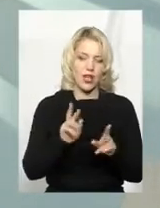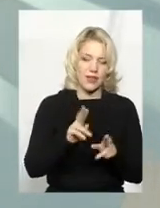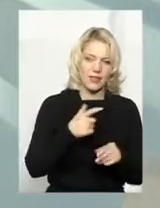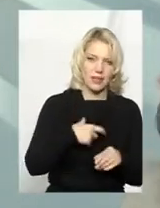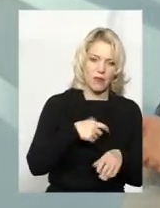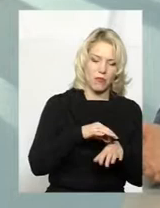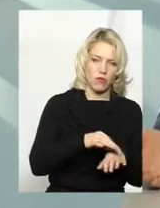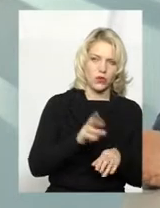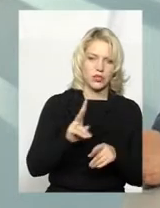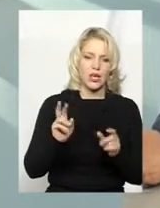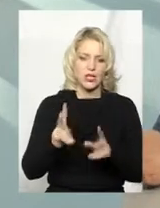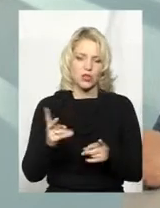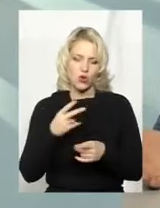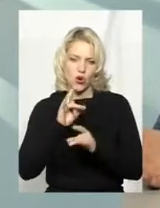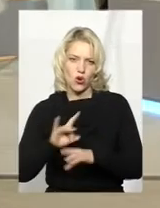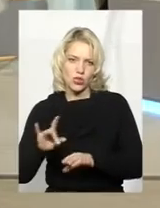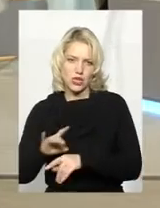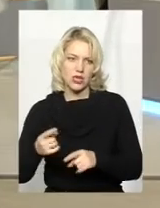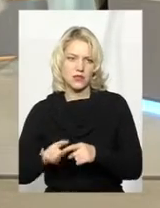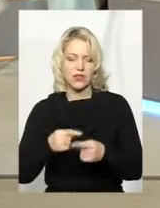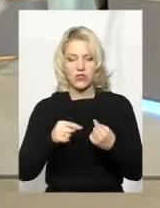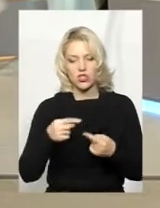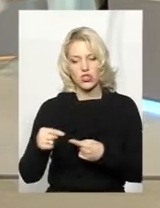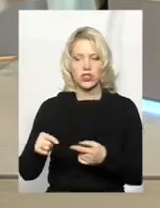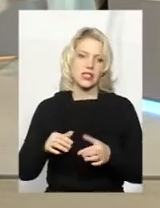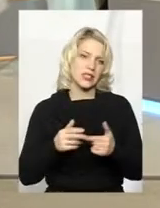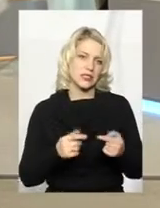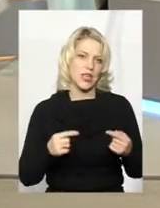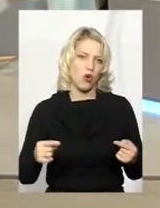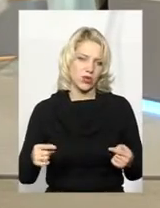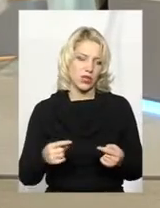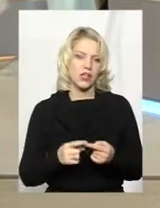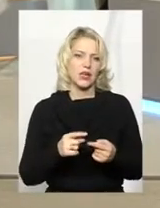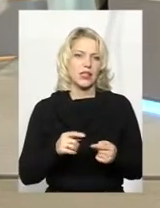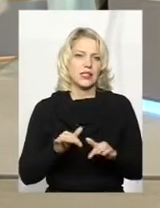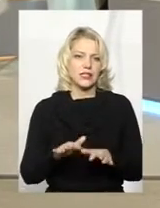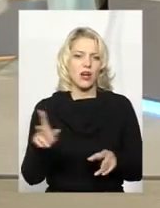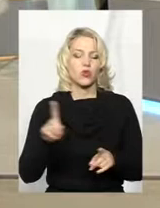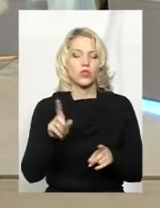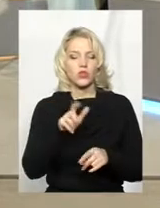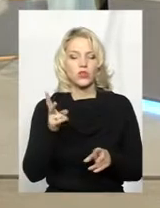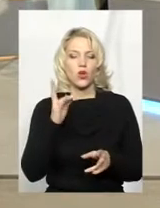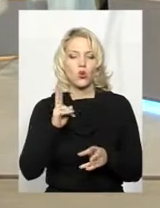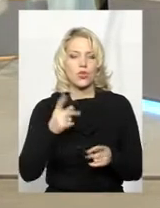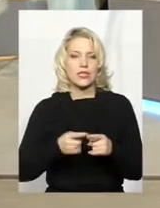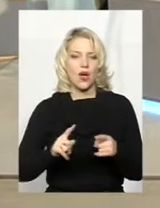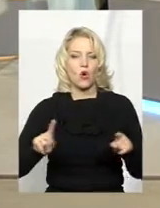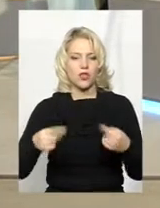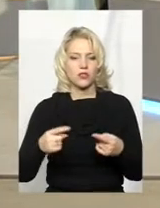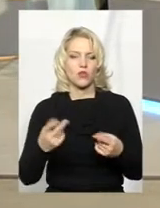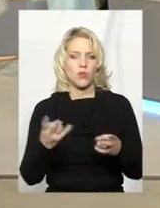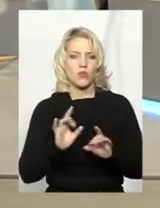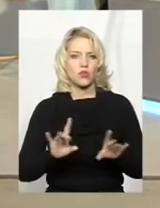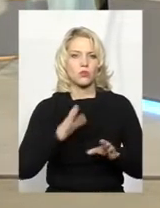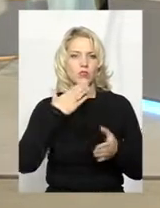роздачі листівок. І аналогічно при інших заходах, тобто люди, які це організовують, мають розповісти своїм волонтерам, як їм діяти.